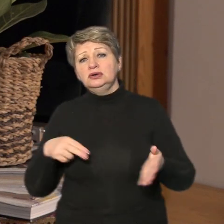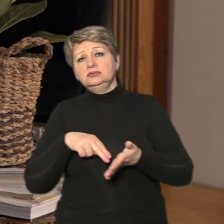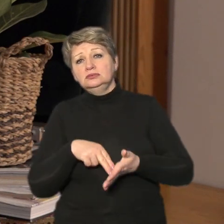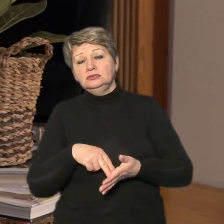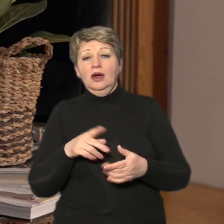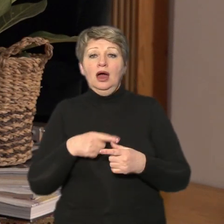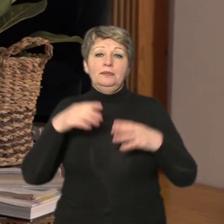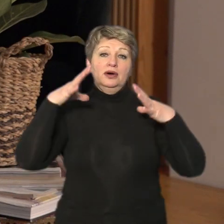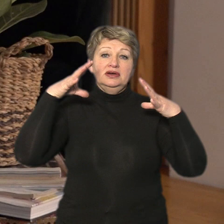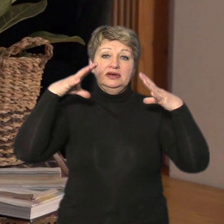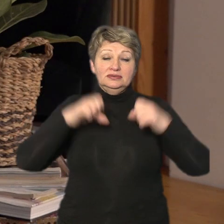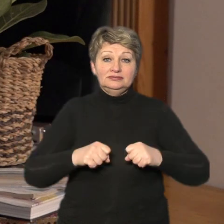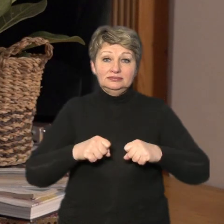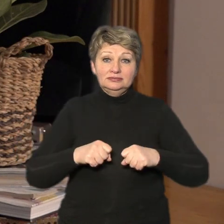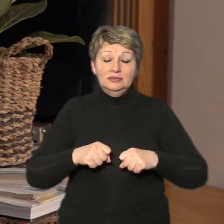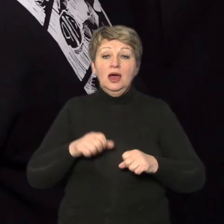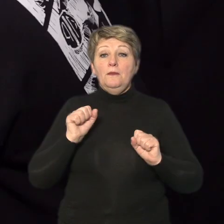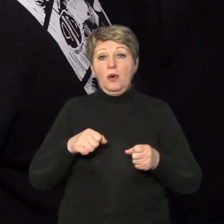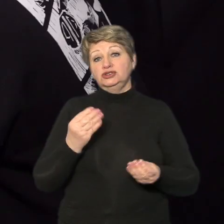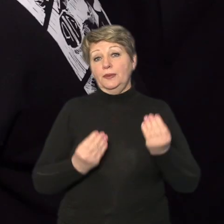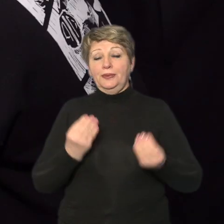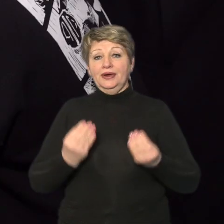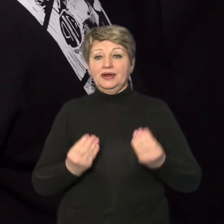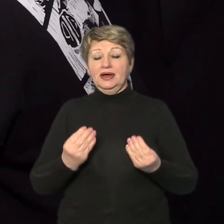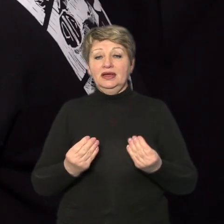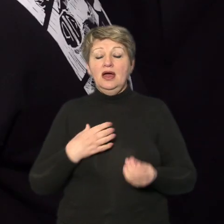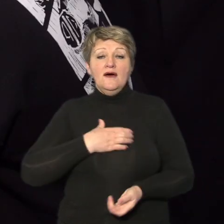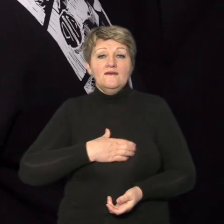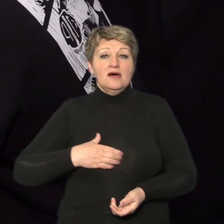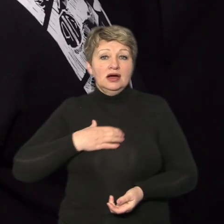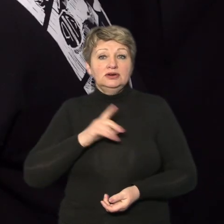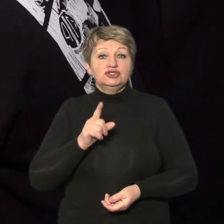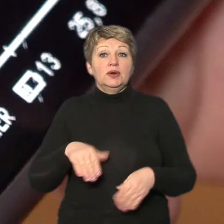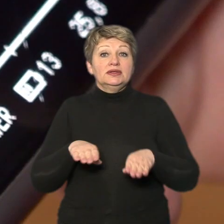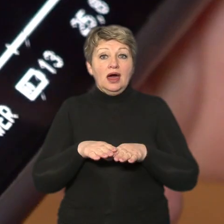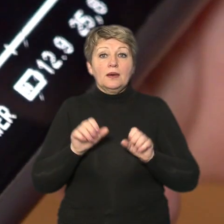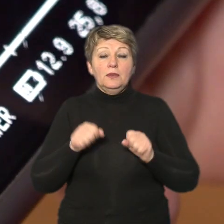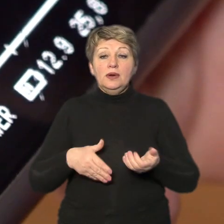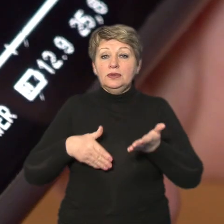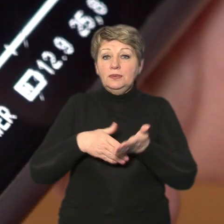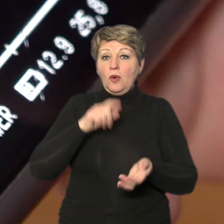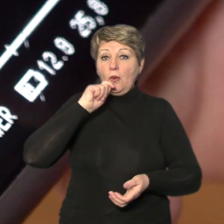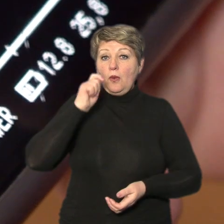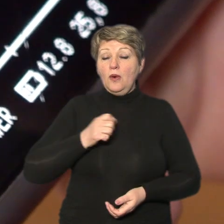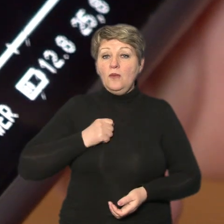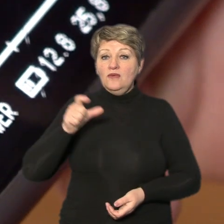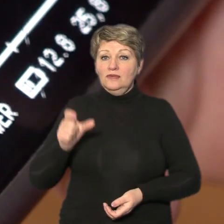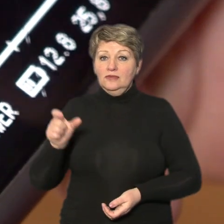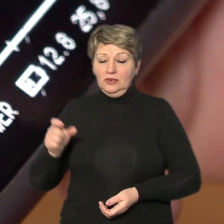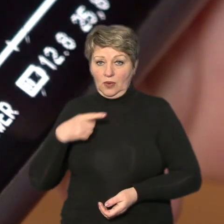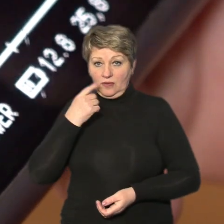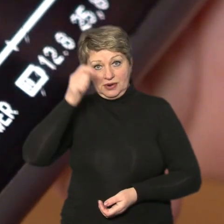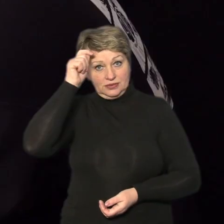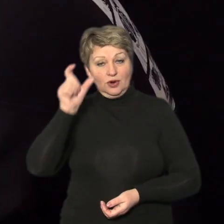світла якщо немає зараз можна пограти найважливіше що таким чином може допомагати українським військовим говорить